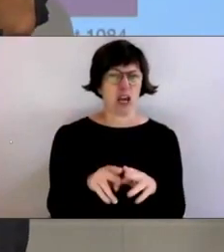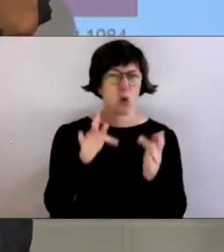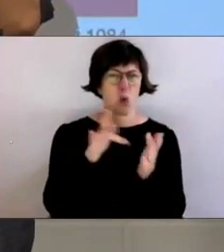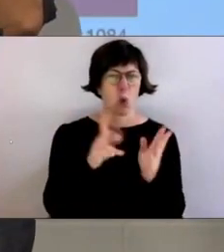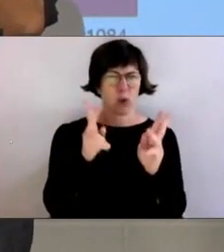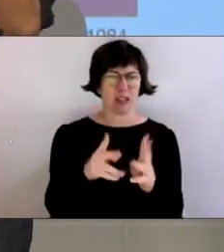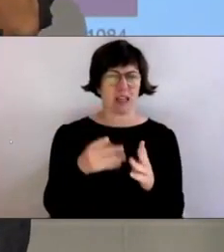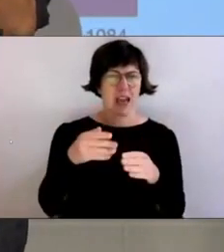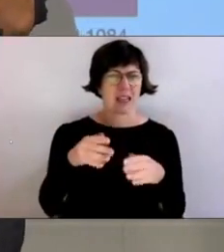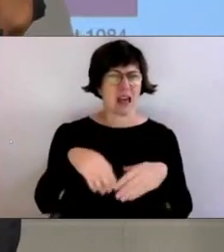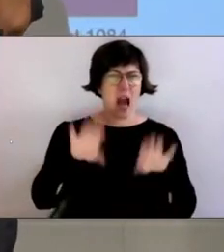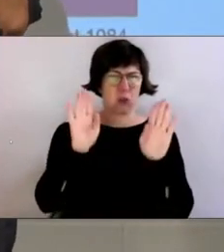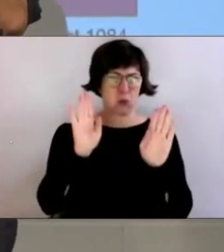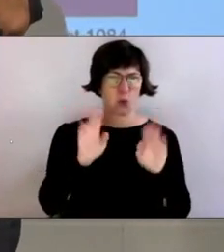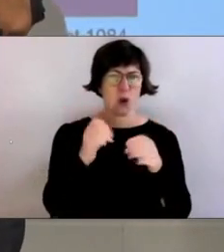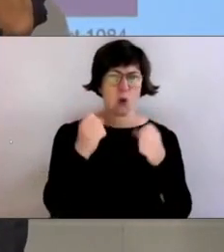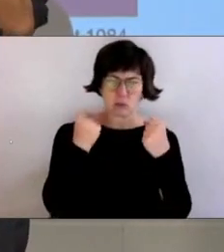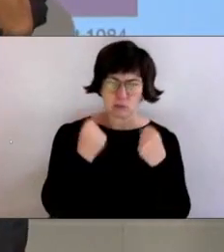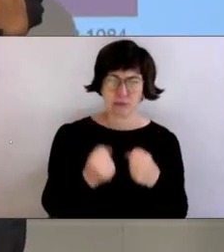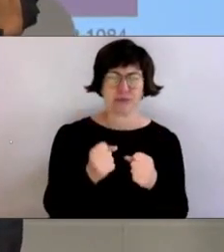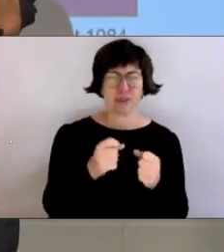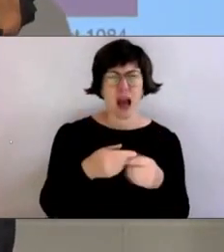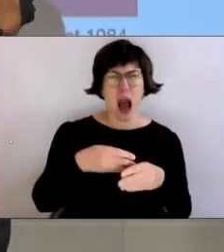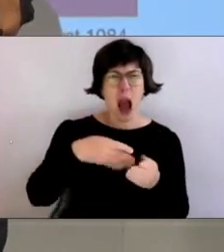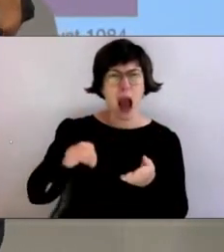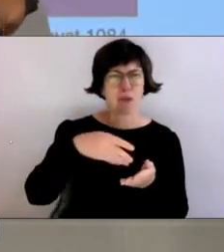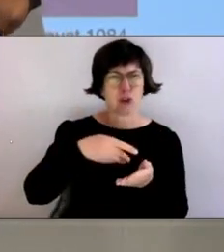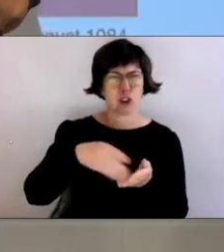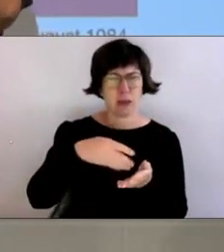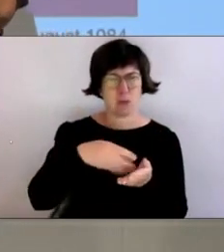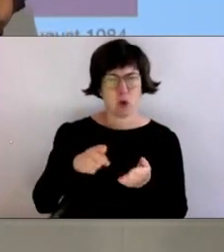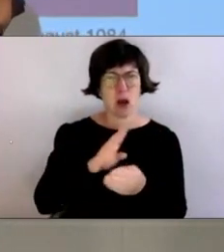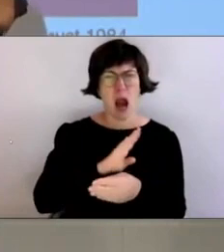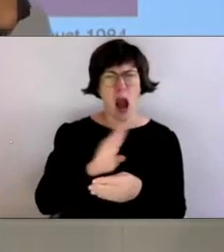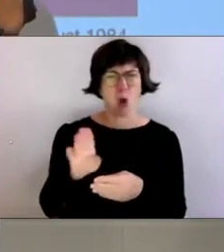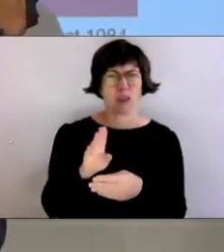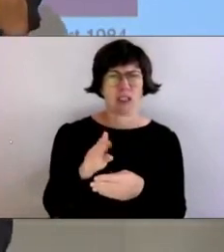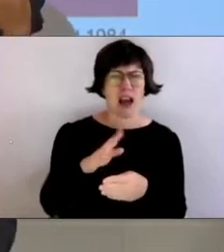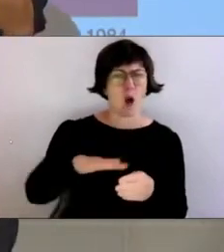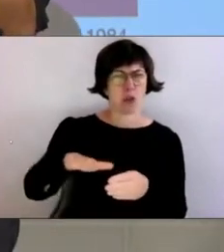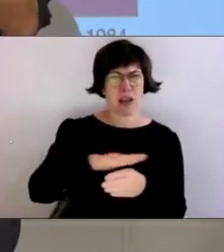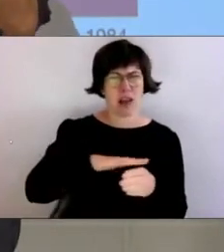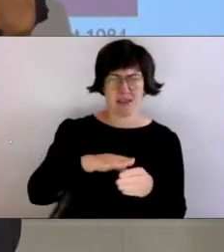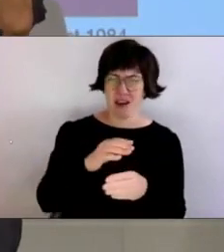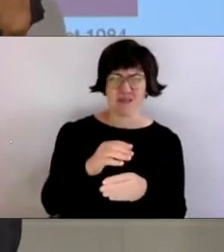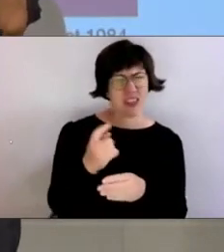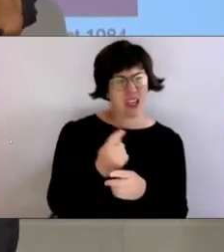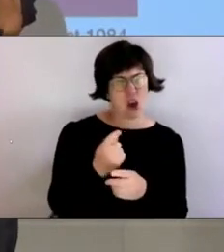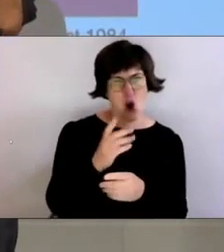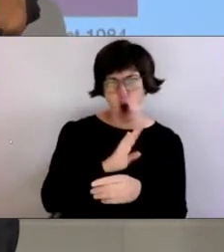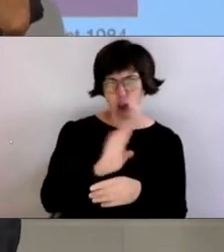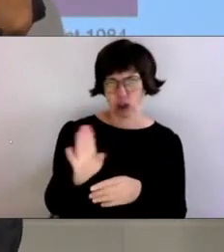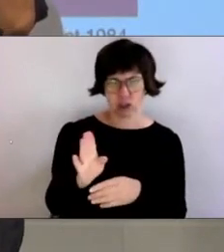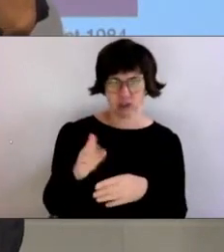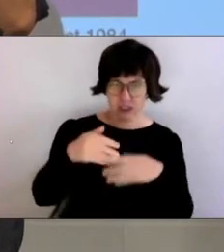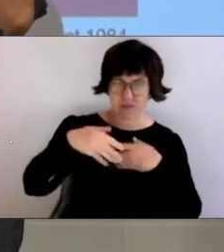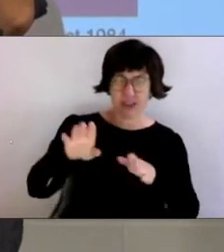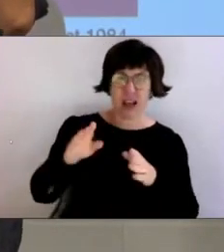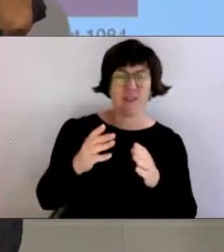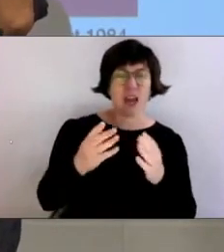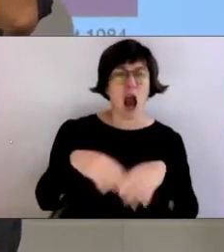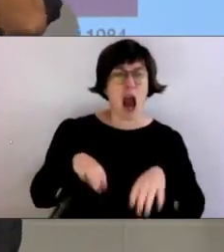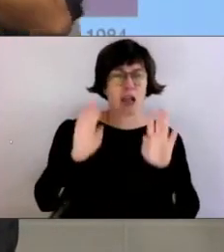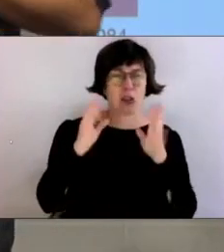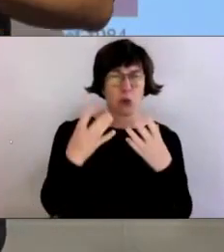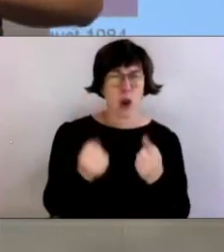die Abschiebung eines großen Teils der Ausländer im Osten, der auf diese Weise fast ausländerfrei geworden war. In der Folge sollten Asylheime brennen und